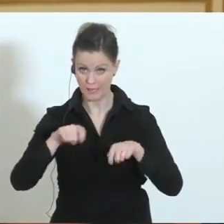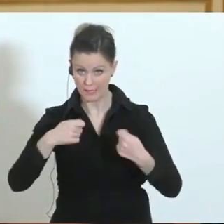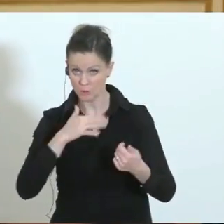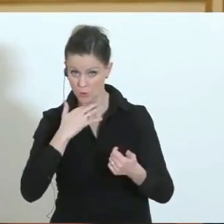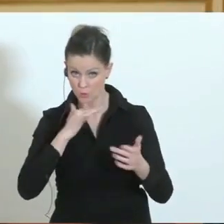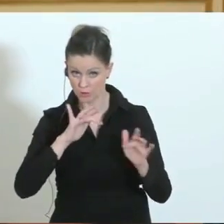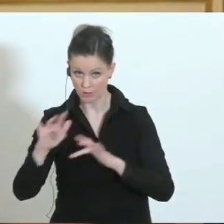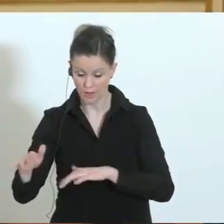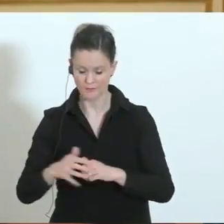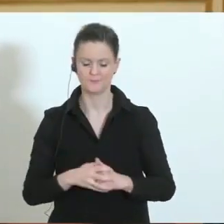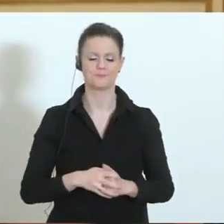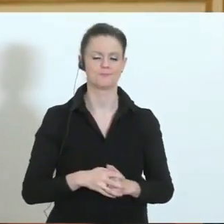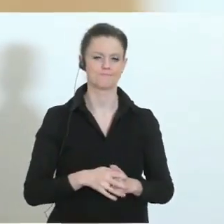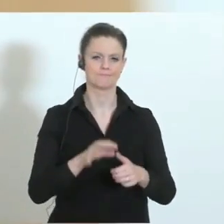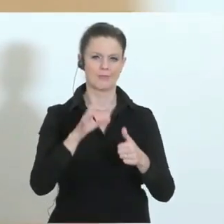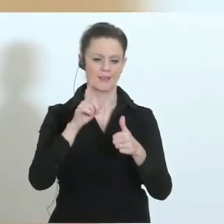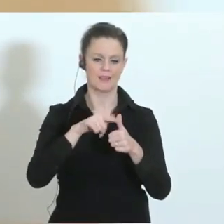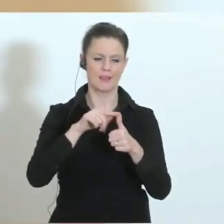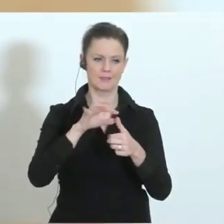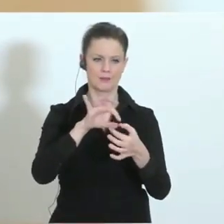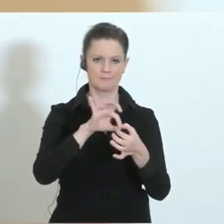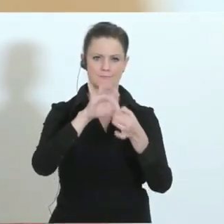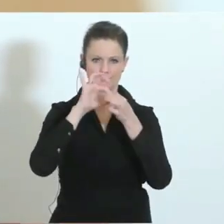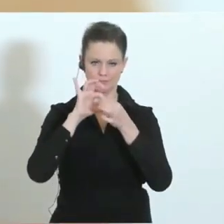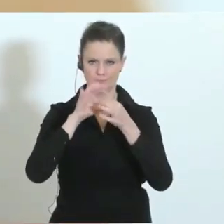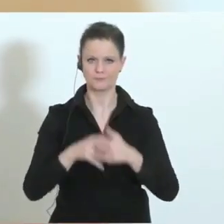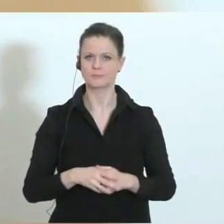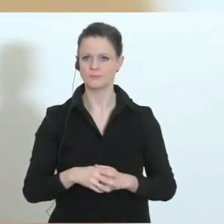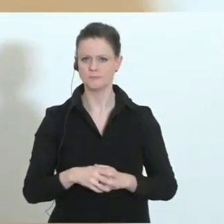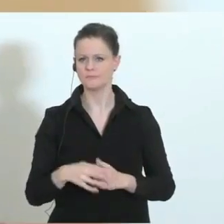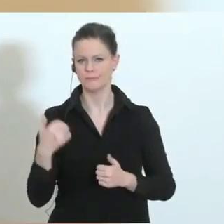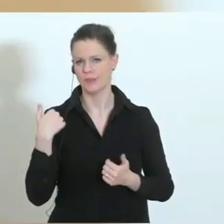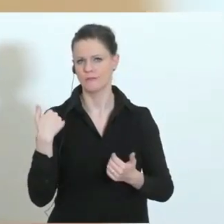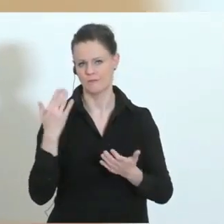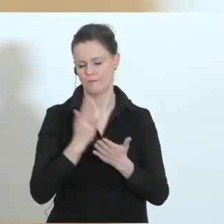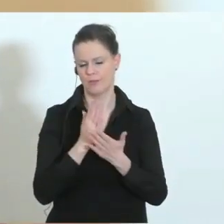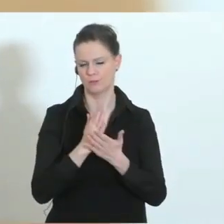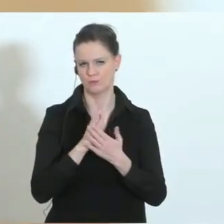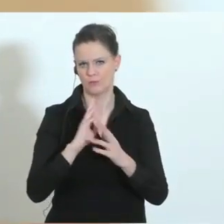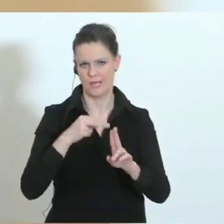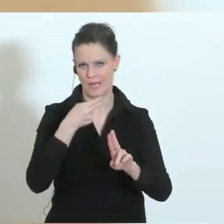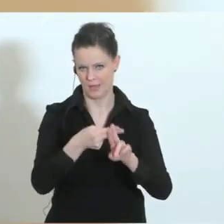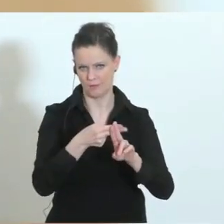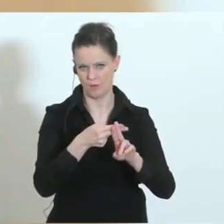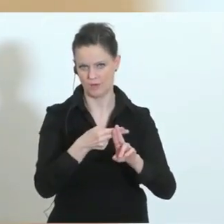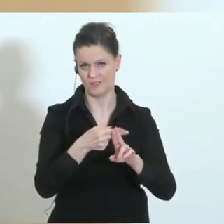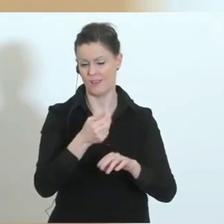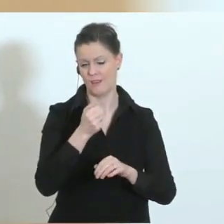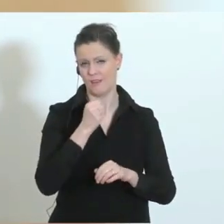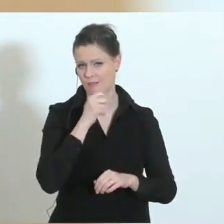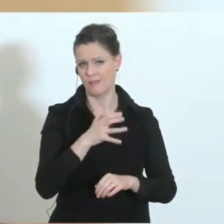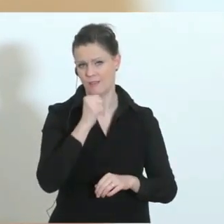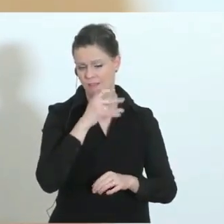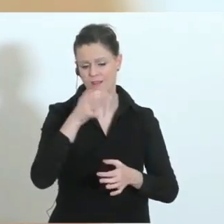Also ich beginne mit der ersten Frage. Sie ist einfacher zu beantworten. Ich habe es eigentlich schon mit der Antwort vorher gesagt. Es wird einfach jeden Tag